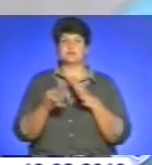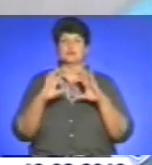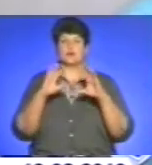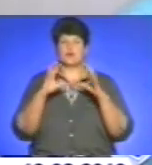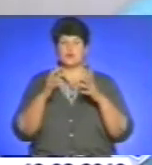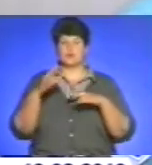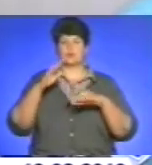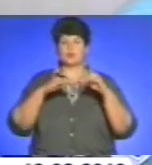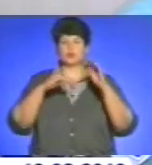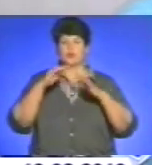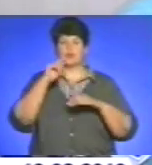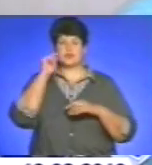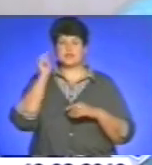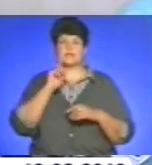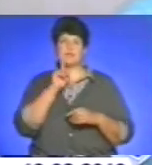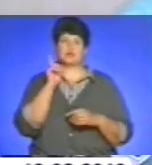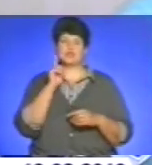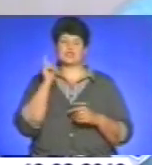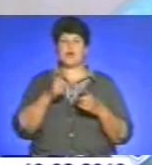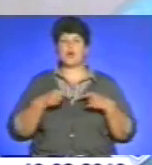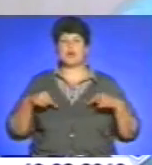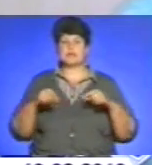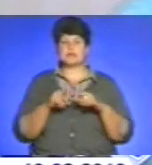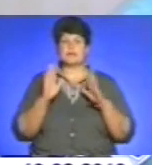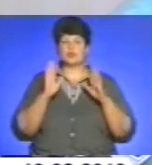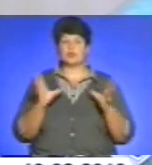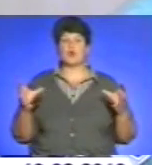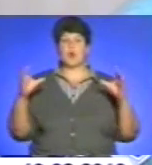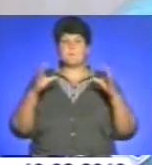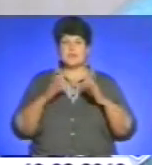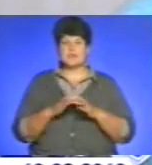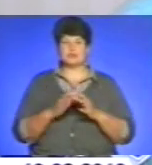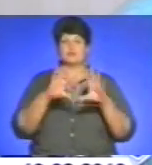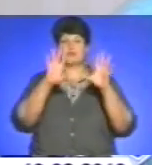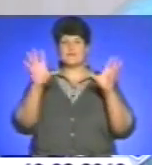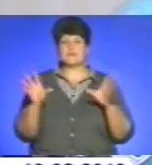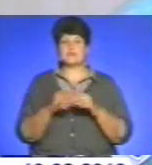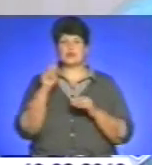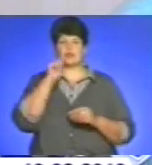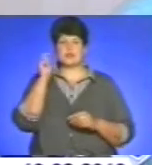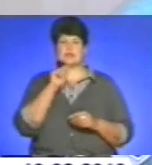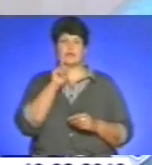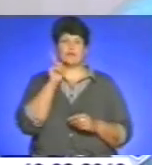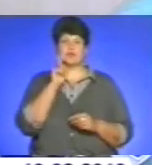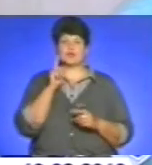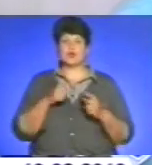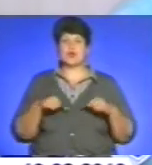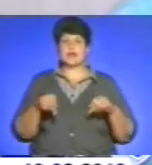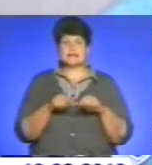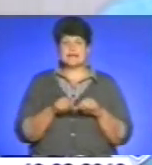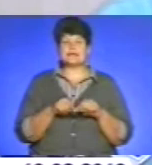надбудовою українських молодіжних організацій, яка буде об'єднувати всі молодіжні та студентські організації «Діаспор» і, звичайно,